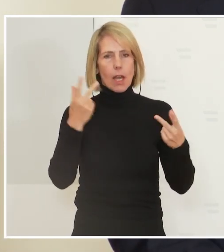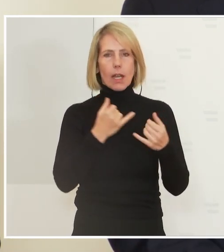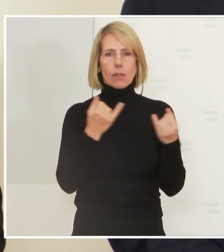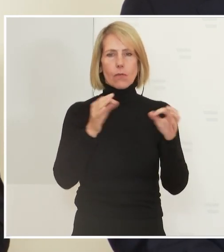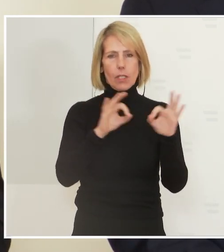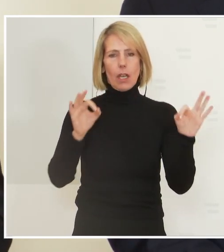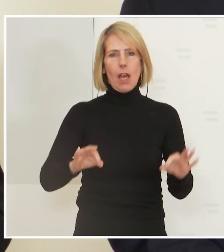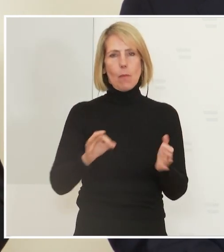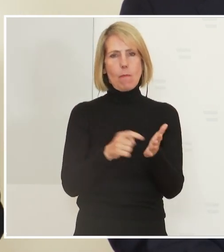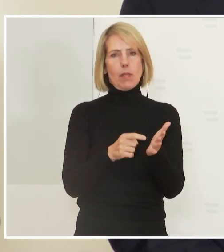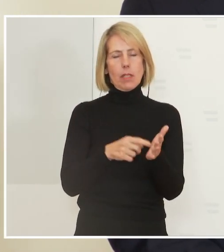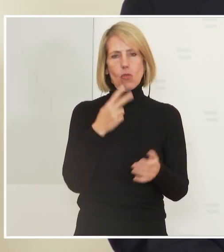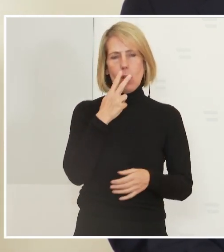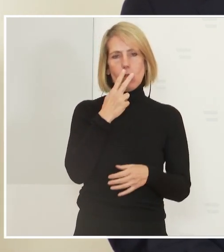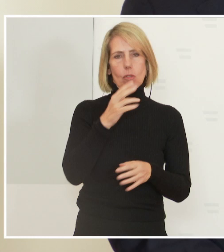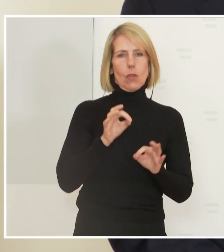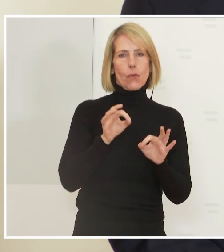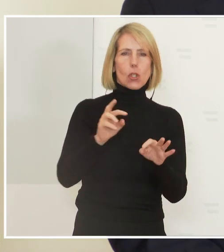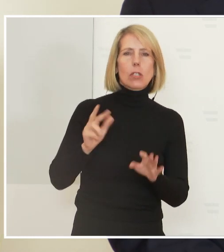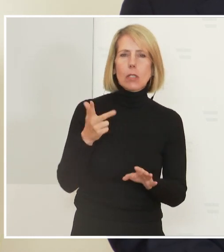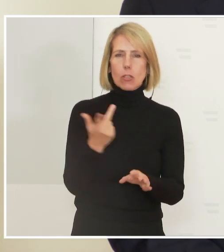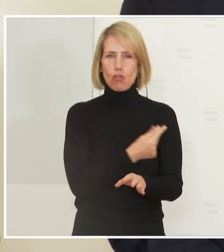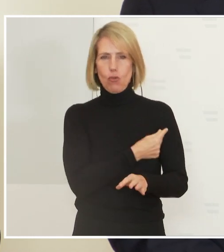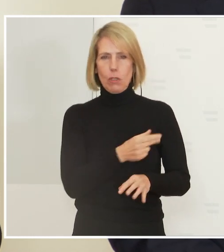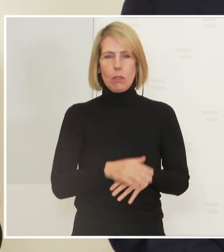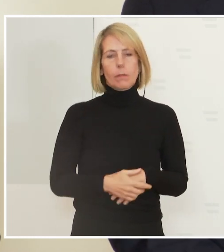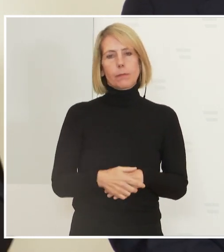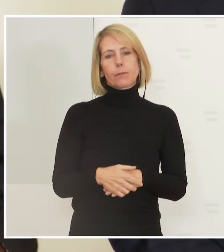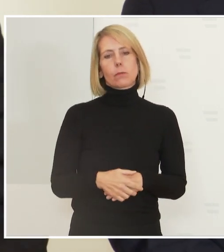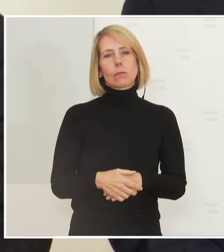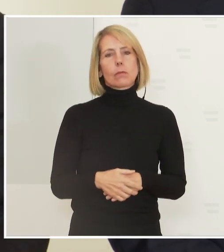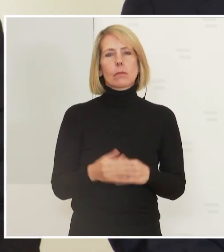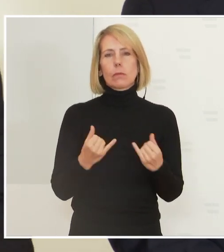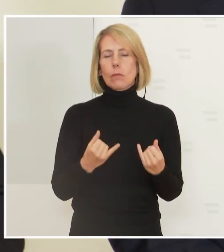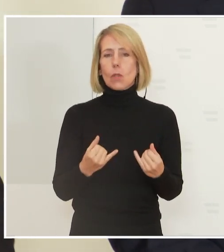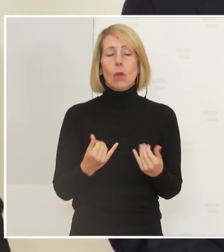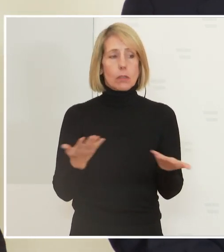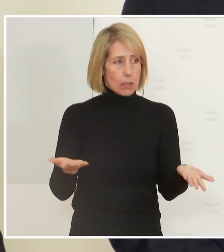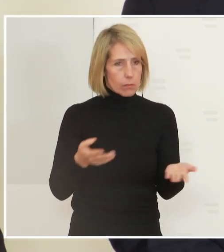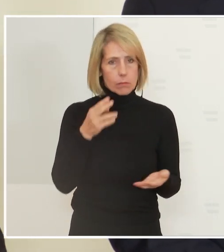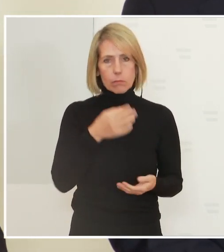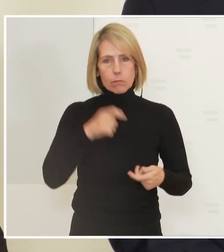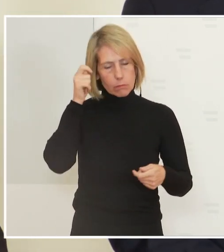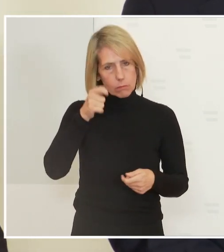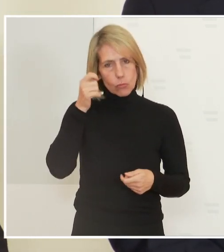Rahmenbedingungen sind, betreffend des dritten Stiches. Wir haben heute, geschätzte Damen und Herren,